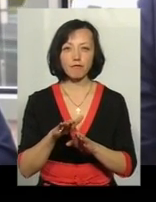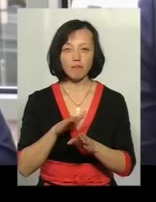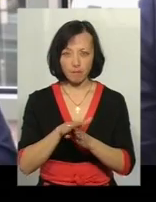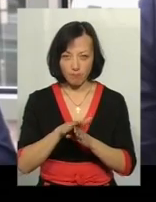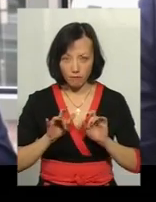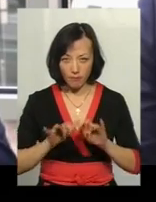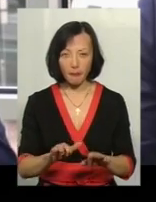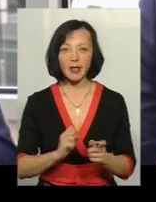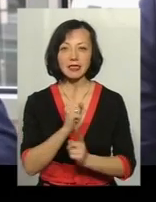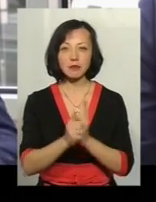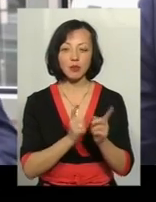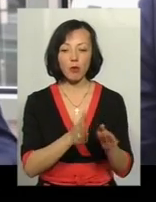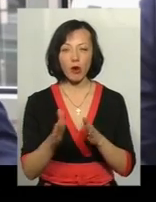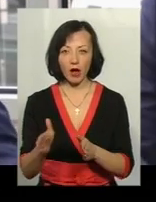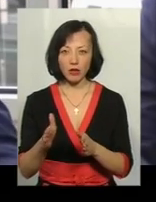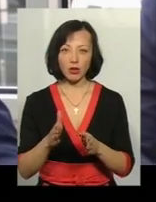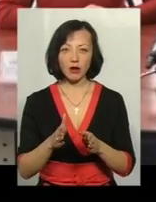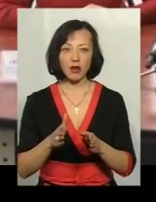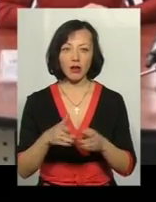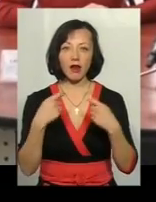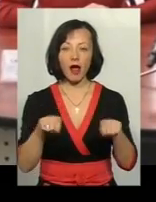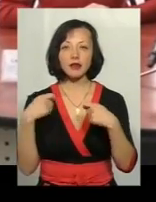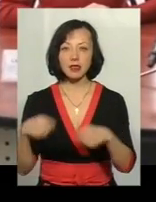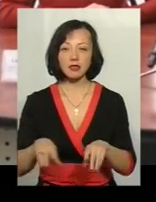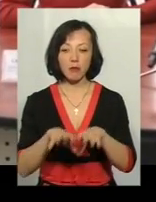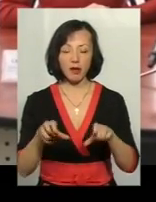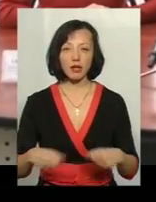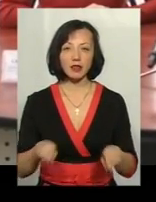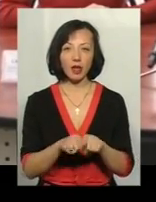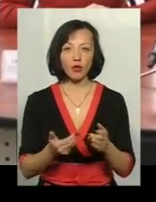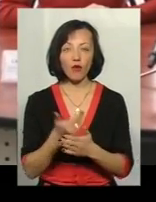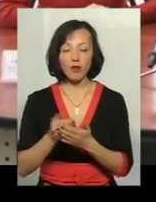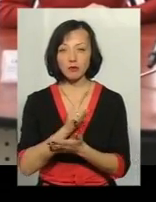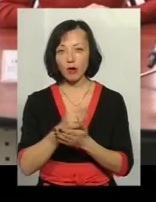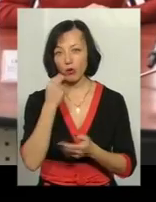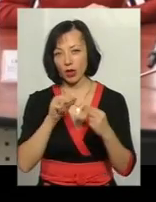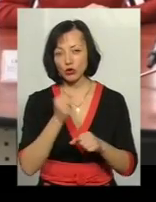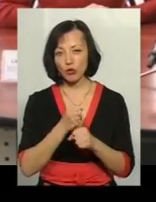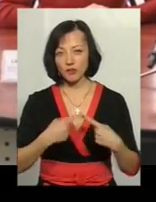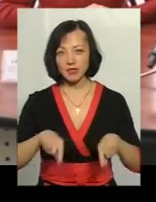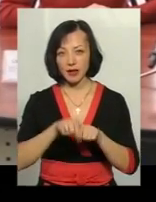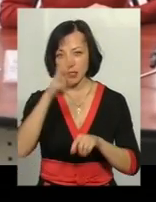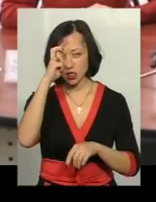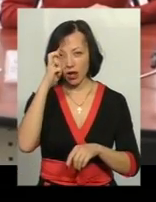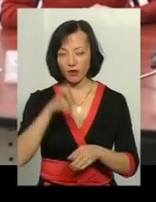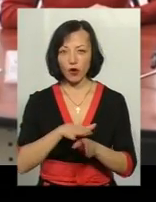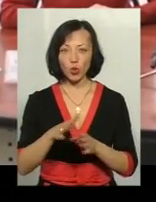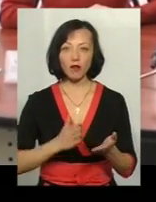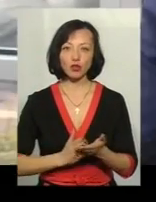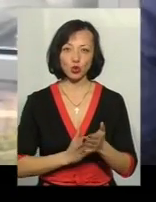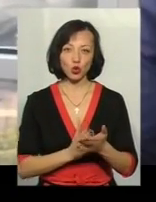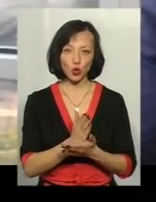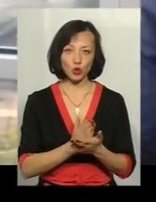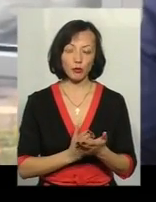дещо змінено порядок реалізації майна. Такі інновації мають покращити роботу у сфері державної виконавчої служби.